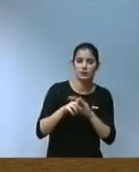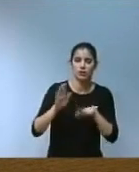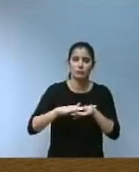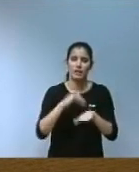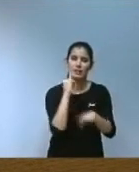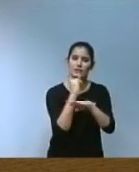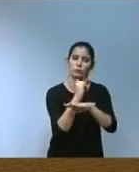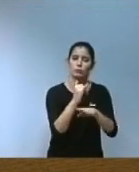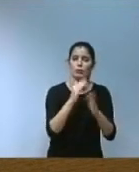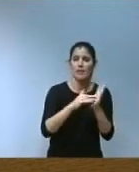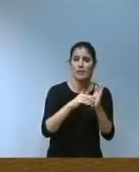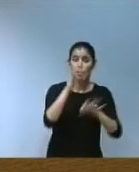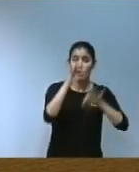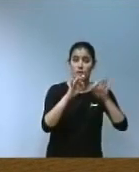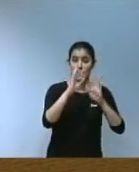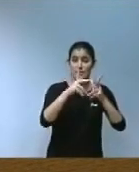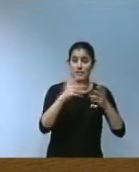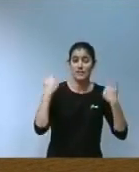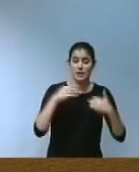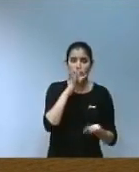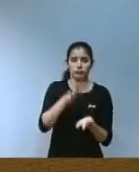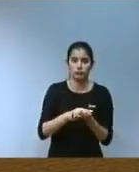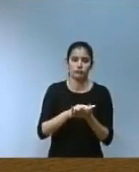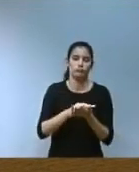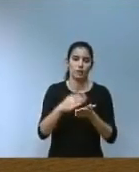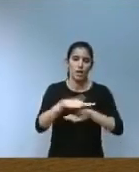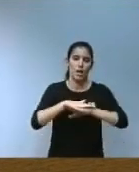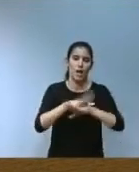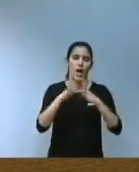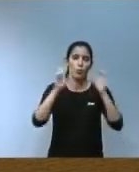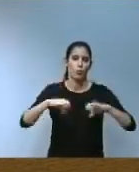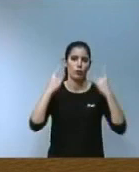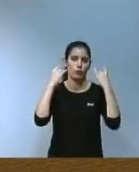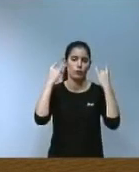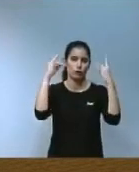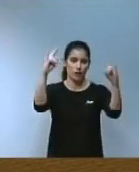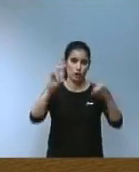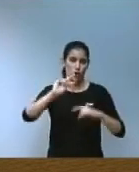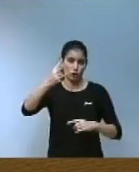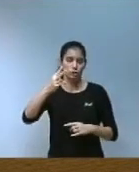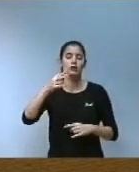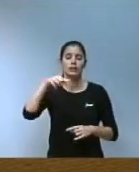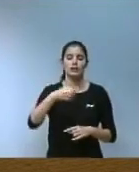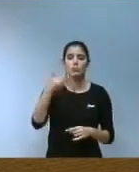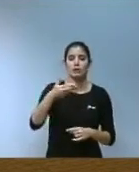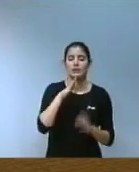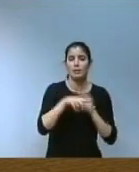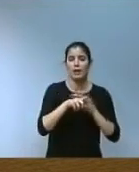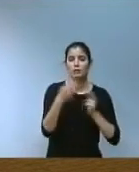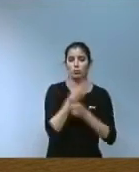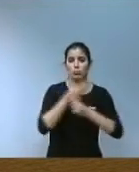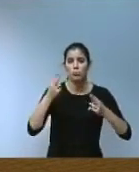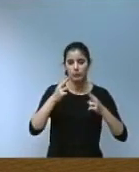'Estadística compromís recollit en l'acord del Botànic 2 sota els principis de la transparència en la gestió pública i la